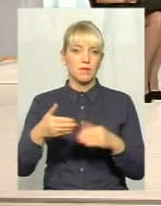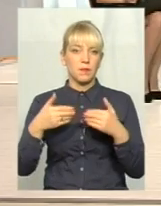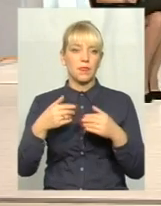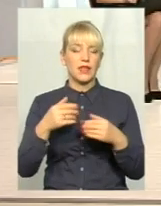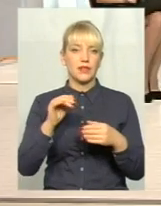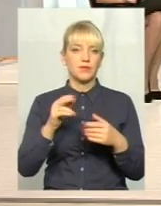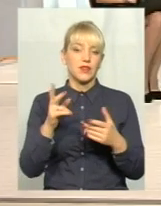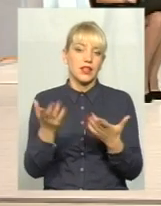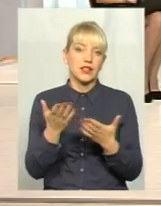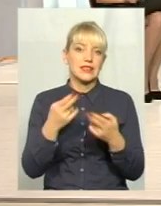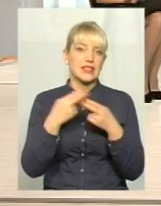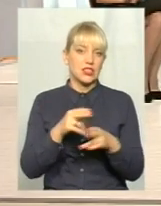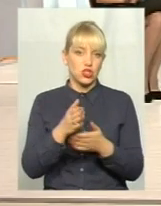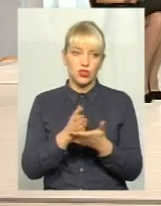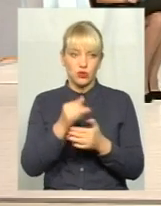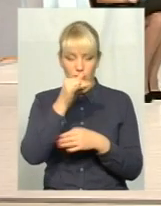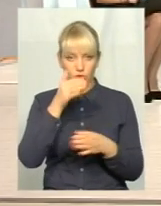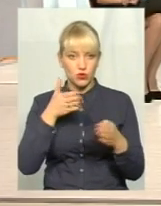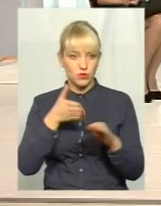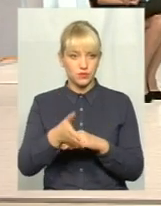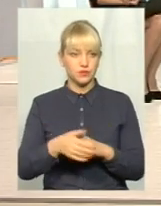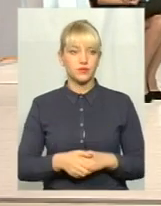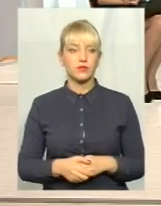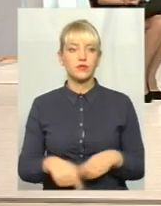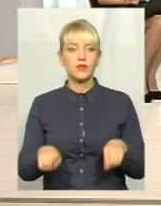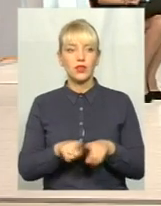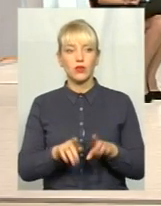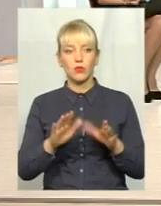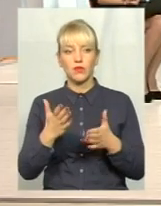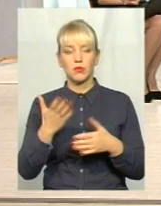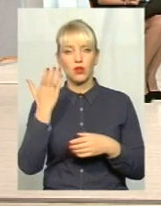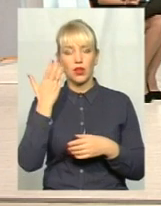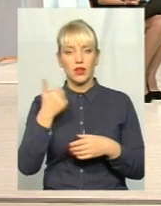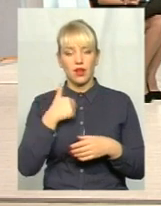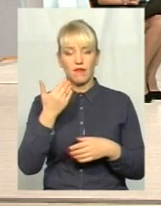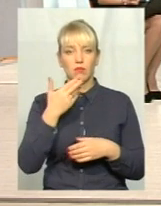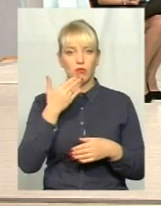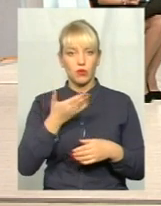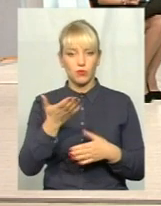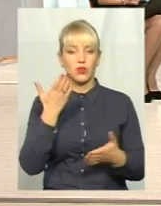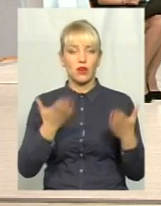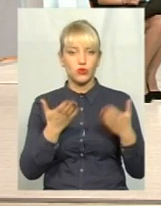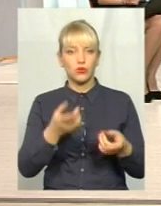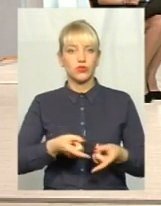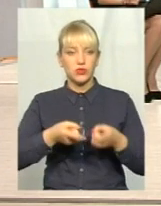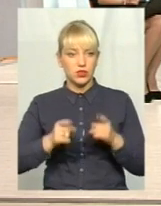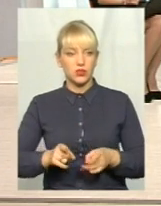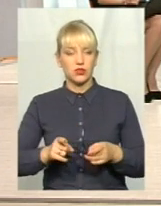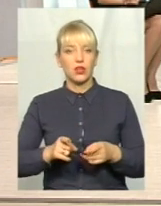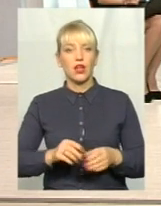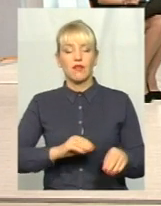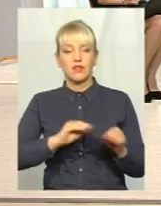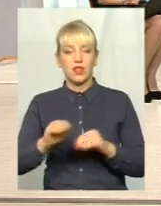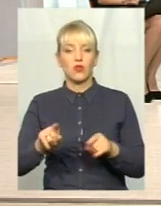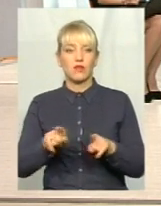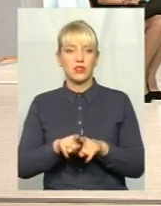технічні якісь служби. В цьому випадку, якщо дозволите, я прокоментую, якщо дійсно встановлюють такі